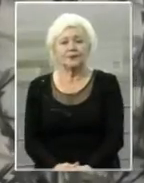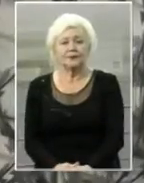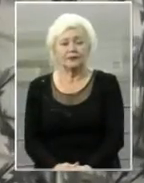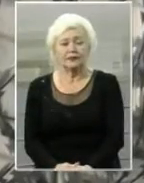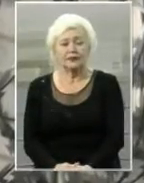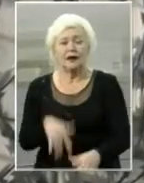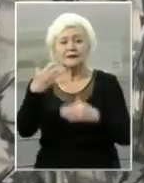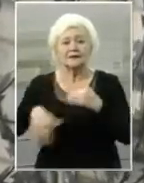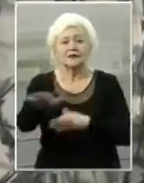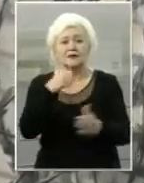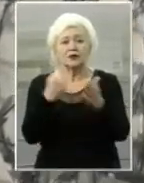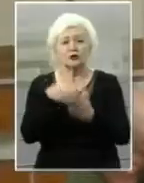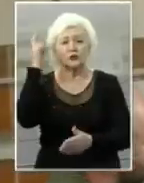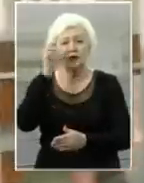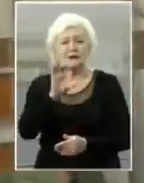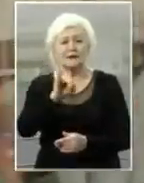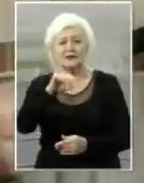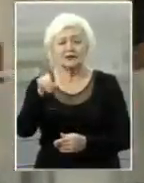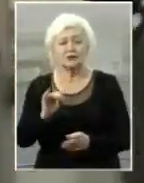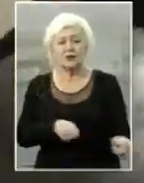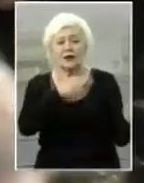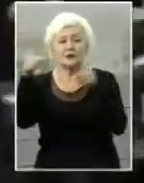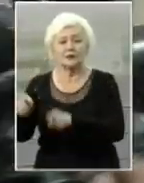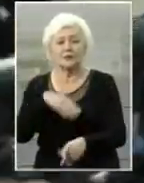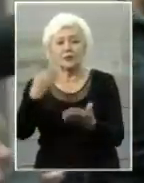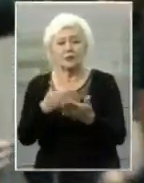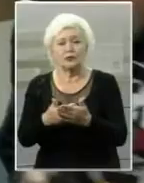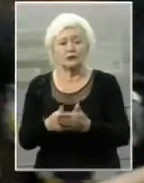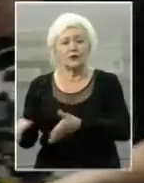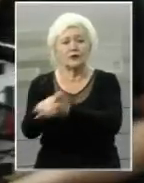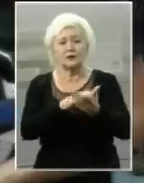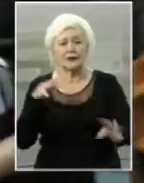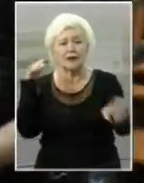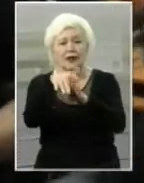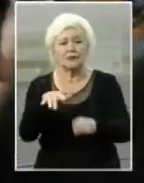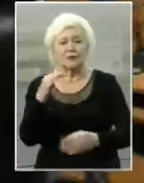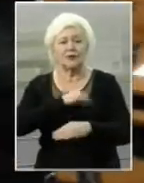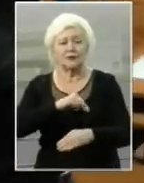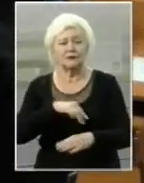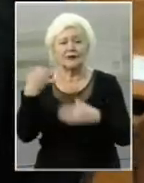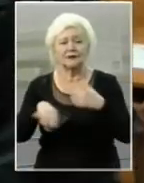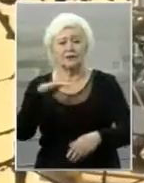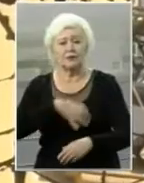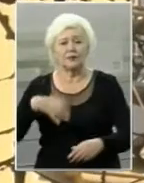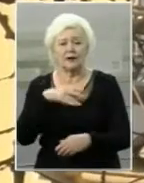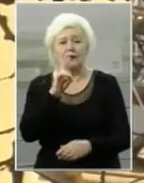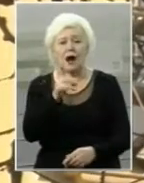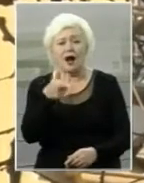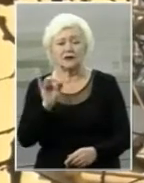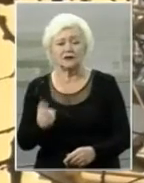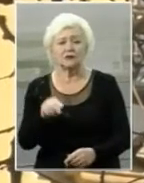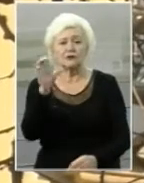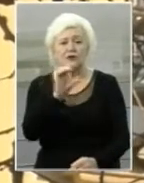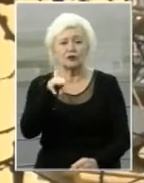З Херсона до Київського СІЗО етапували підозрюваного в організації нападу на працівницю Херсонського міськ виконкому Катерину Гандзюк Сергія